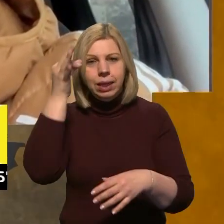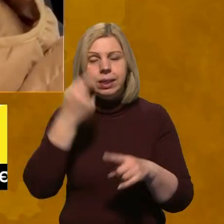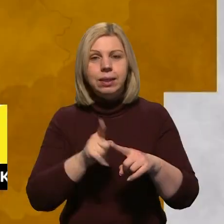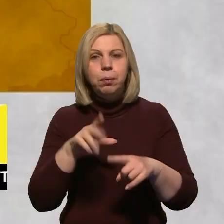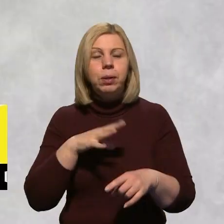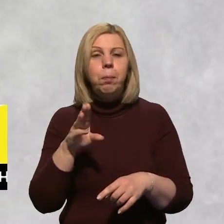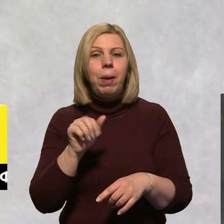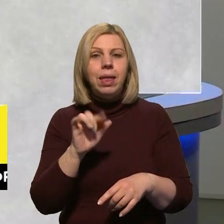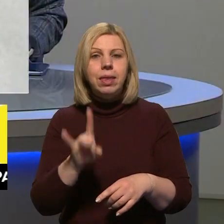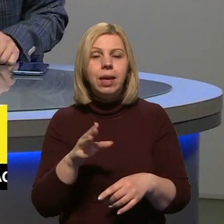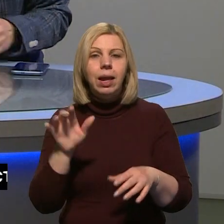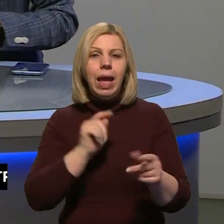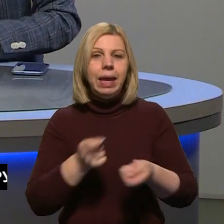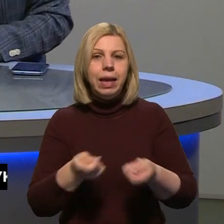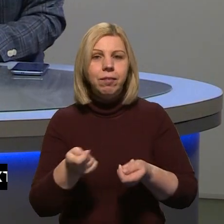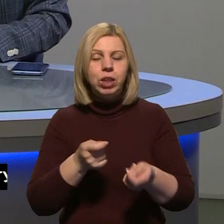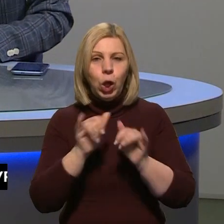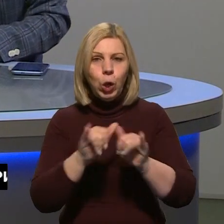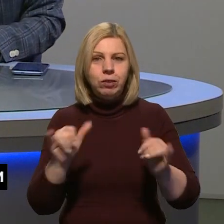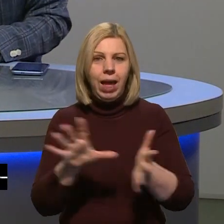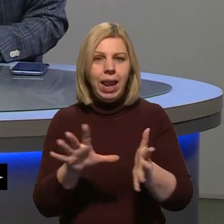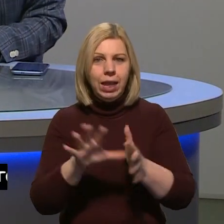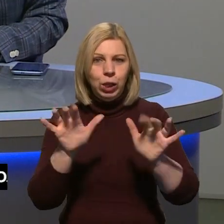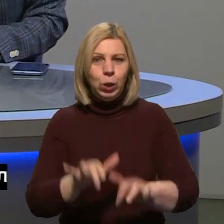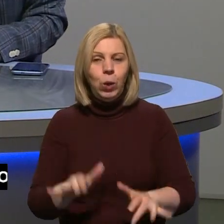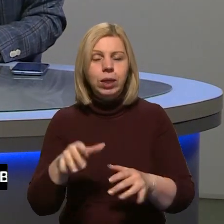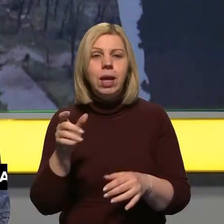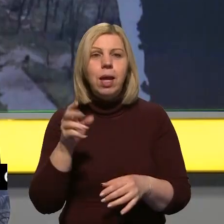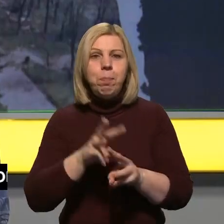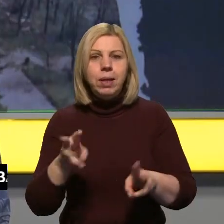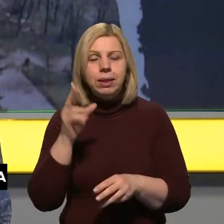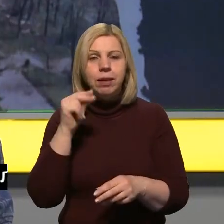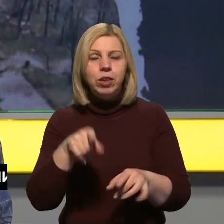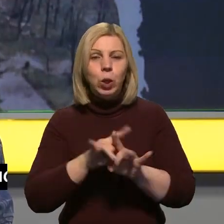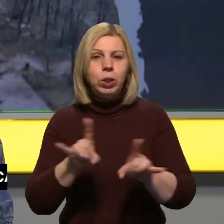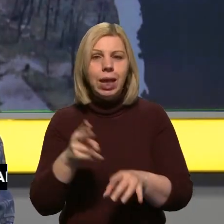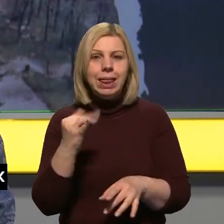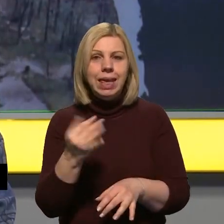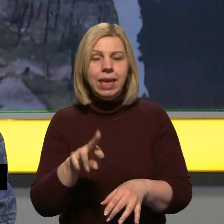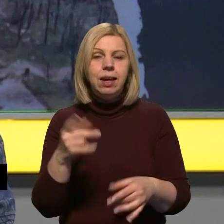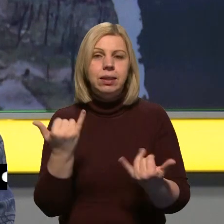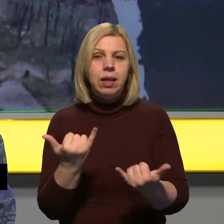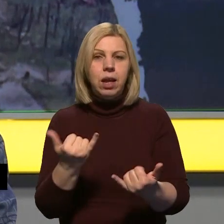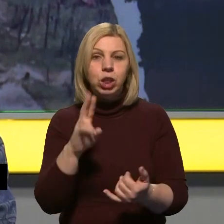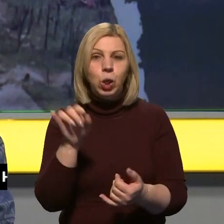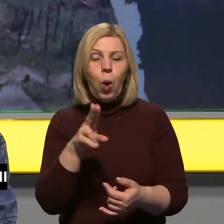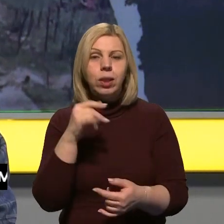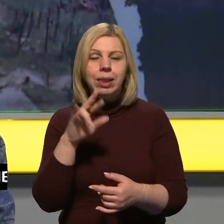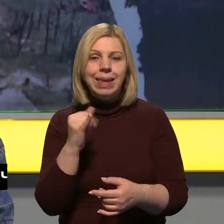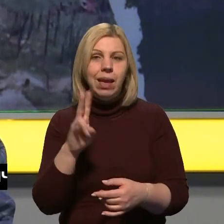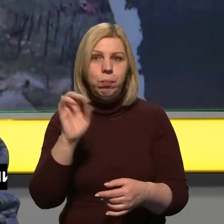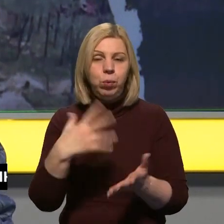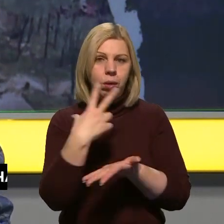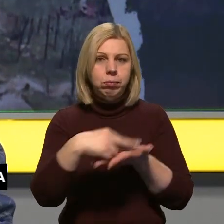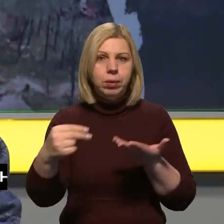був Мстислав Банік, керівник розвитку електронних послуг у Мінцифрі. Він розказав, що дія зараз, код дії буде доступний